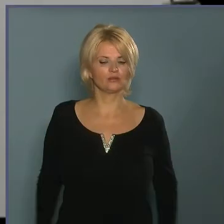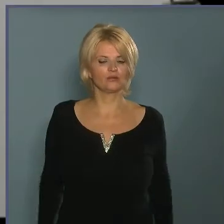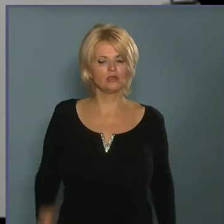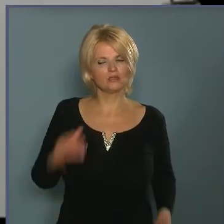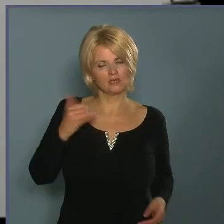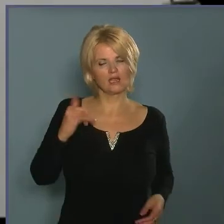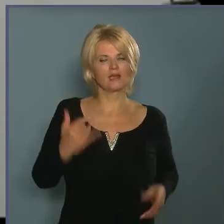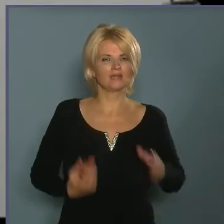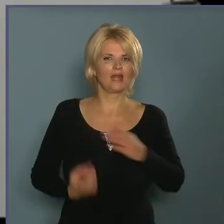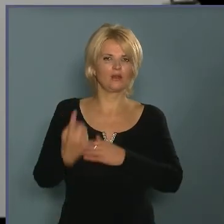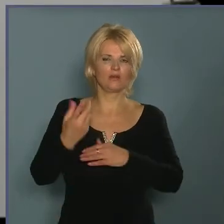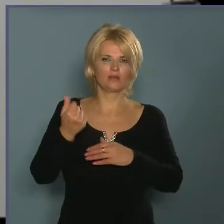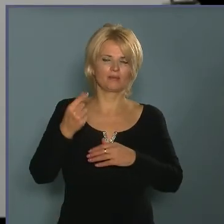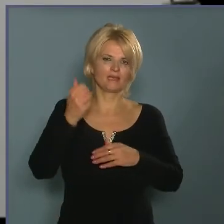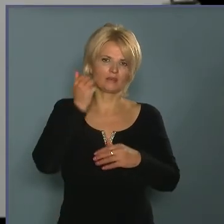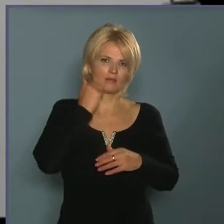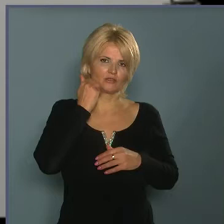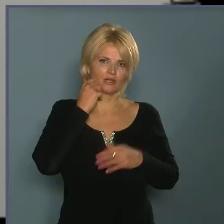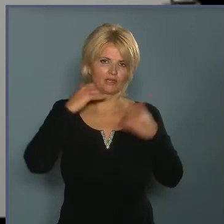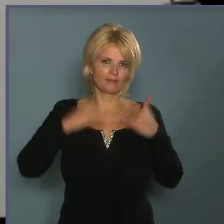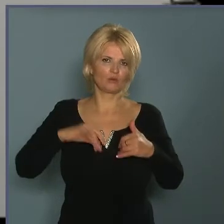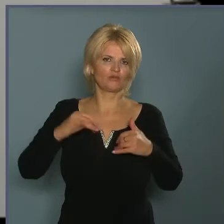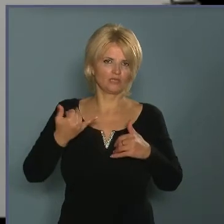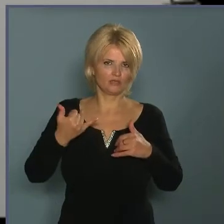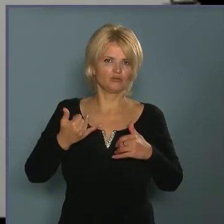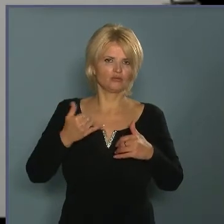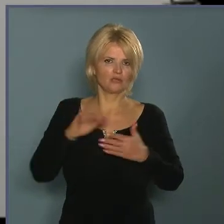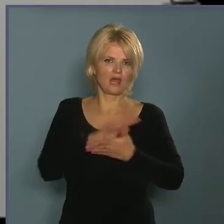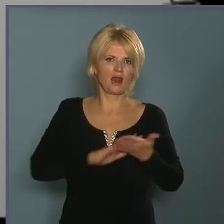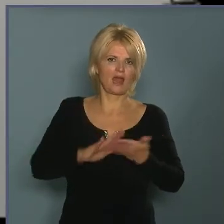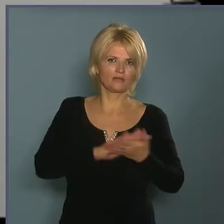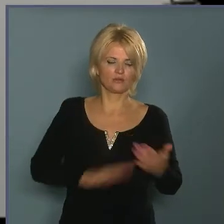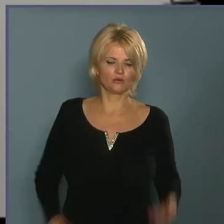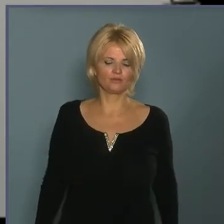Természetesen előfordul, hiszen a pénzhamisítás most is megtörténik.